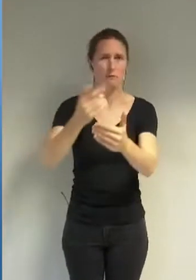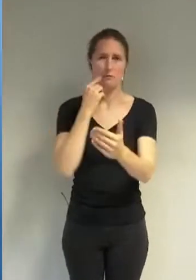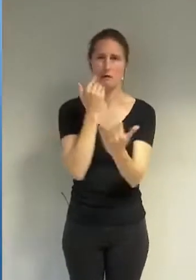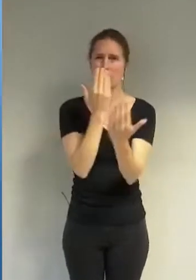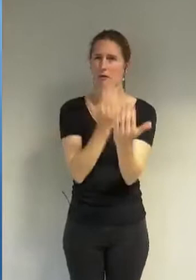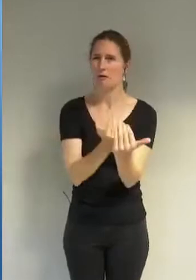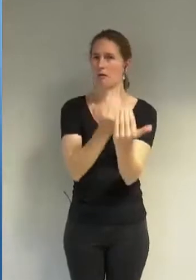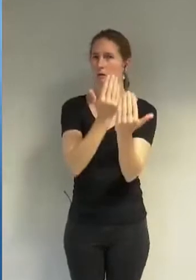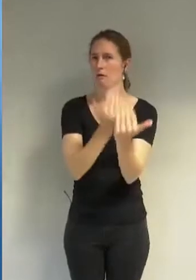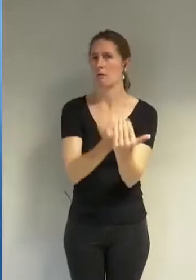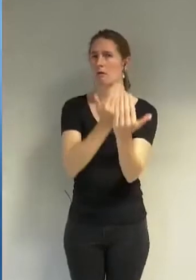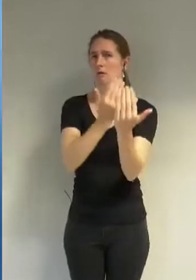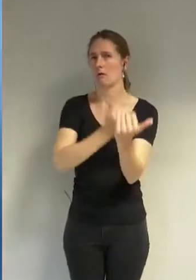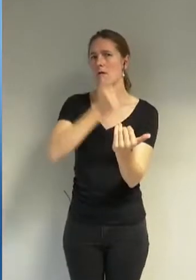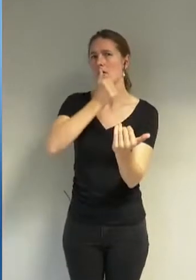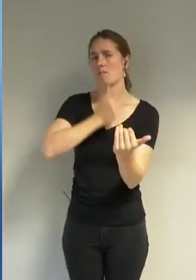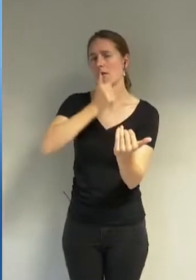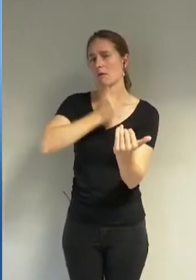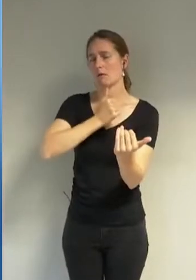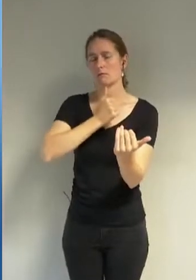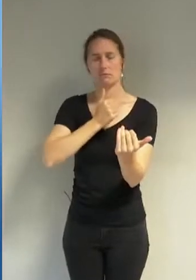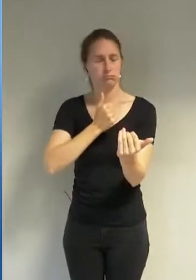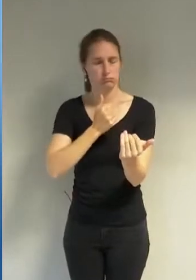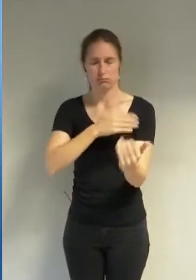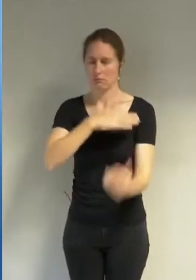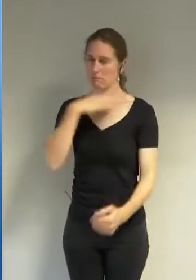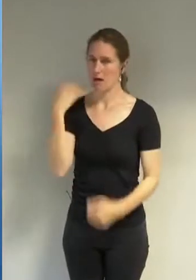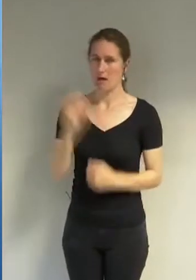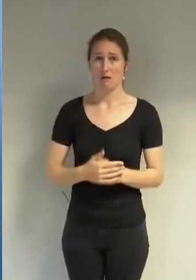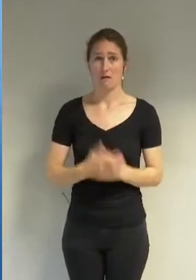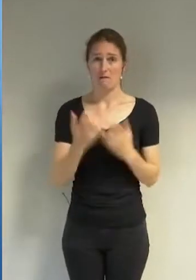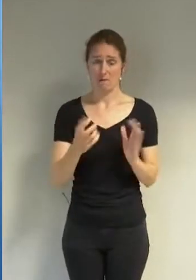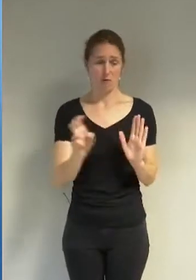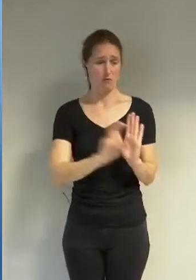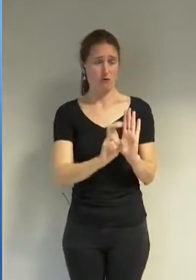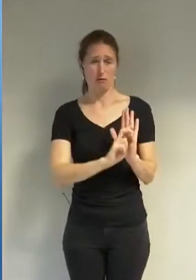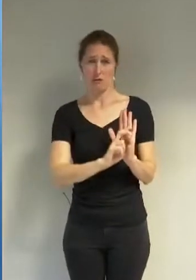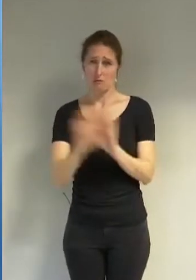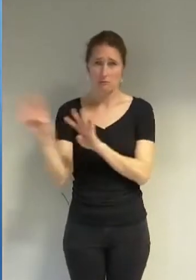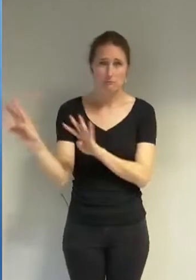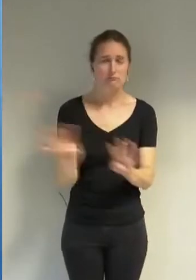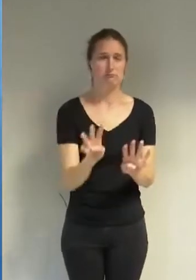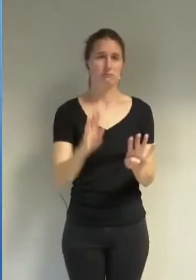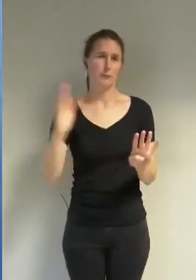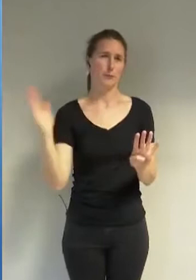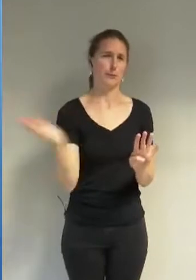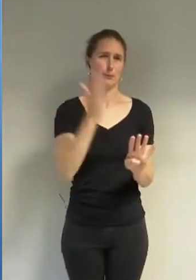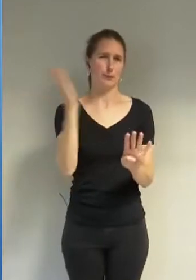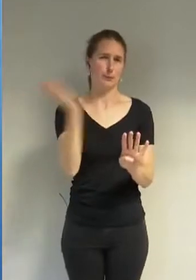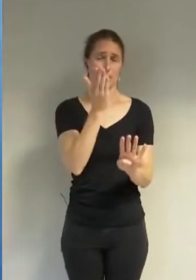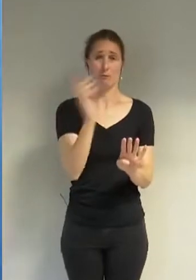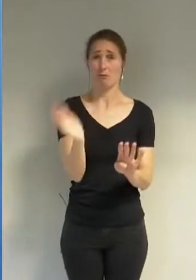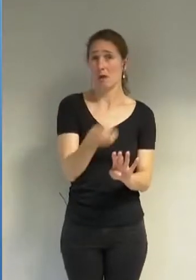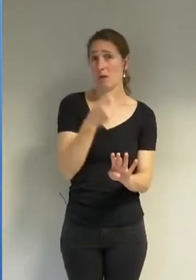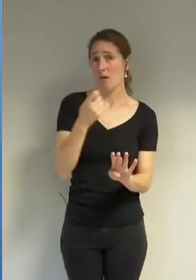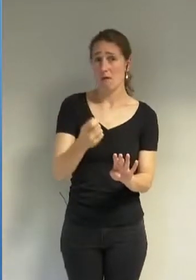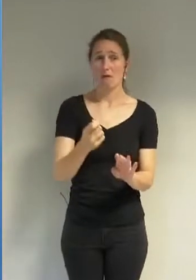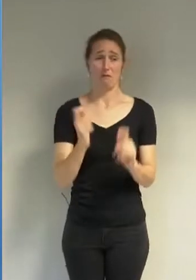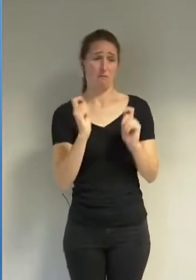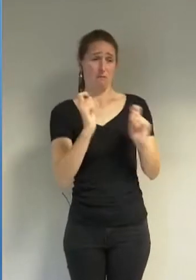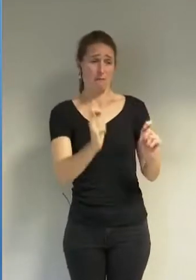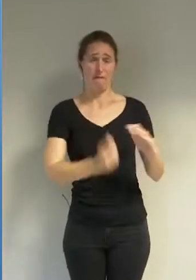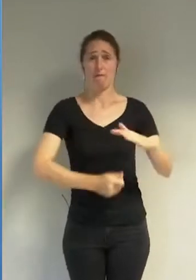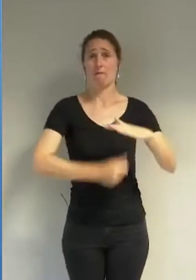et que vous fassiez grandir la notoriété de Grenoble. Grenoble, capitale verte, aurait dû être une grande fête